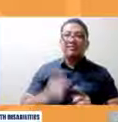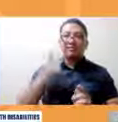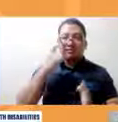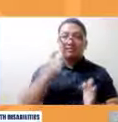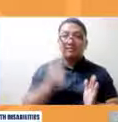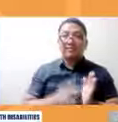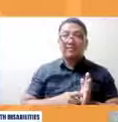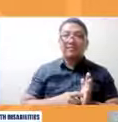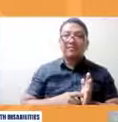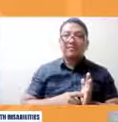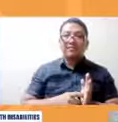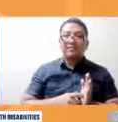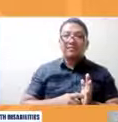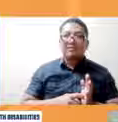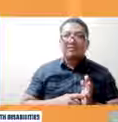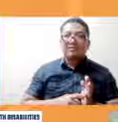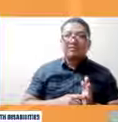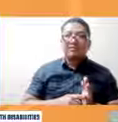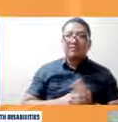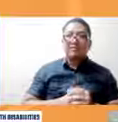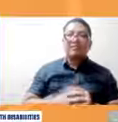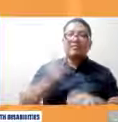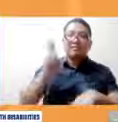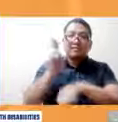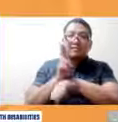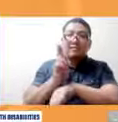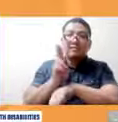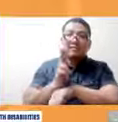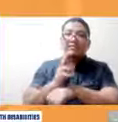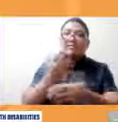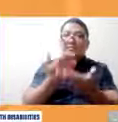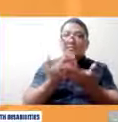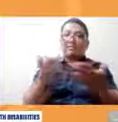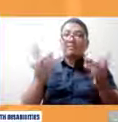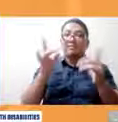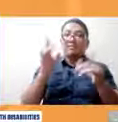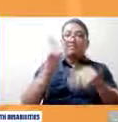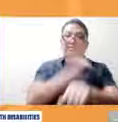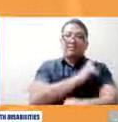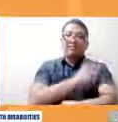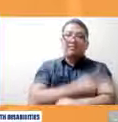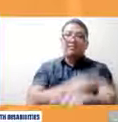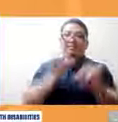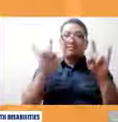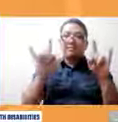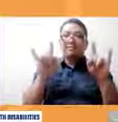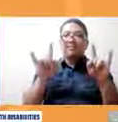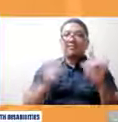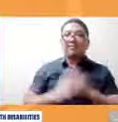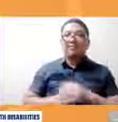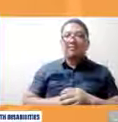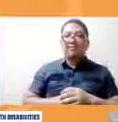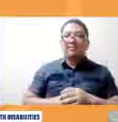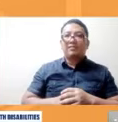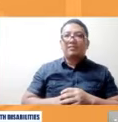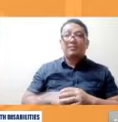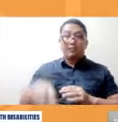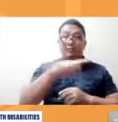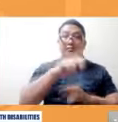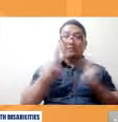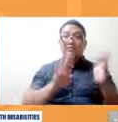na gamitin yung power ng media para yun mga napag-iiwanan.